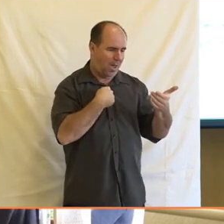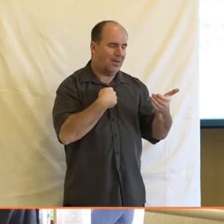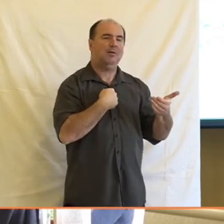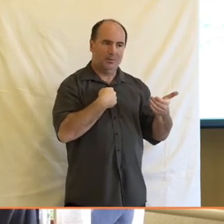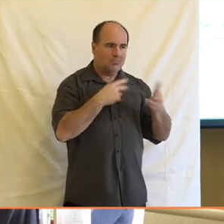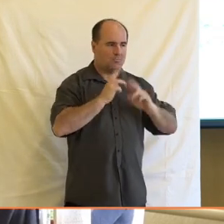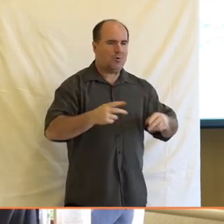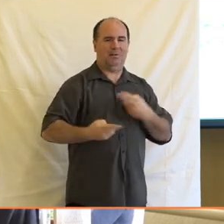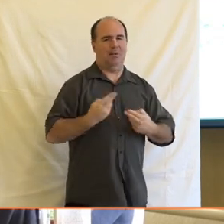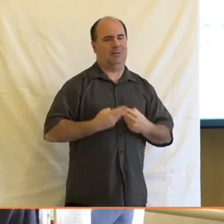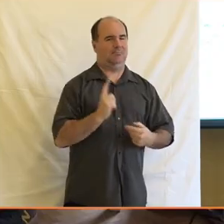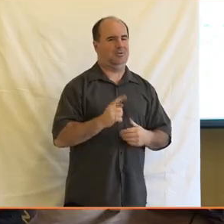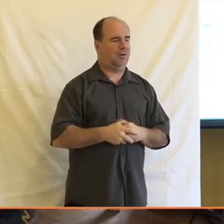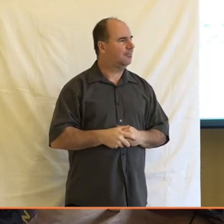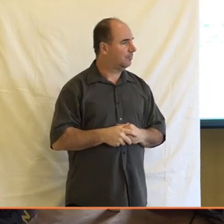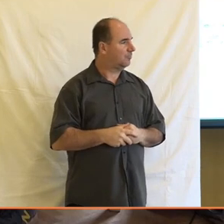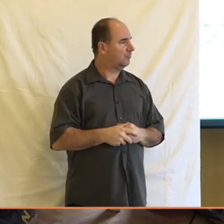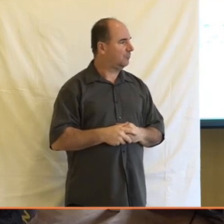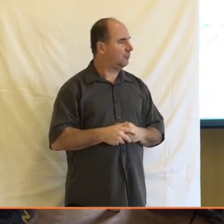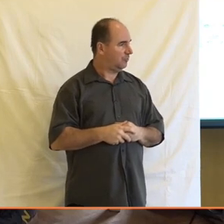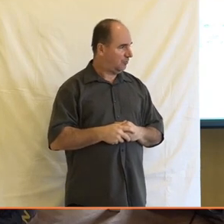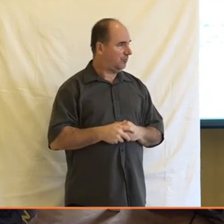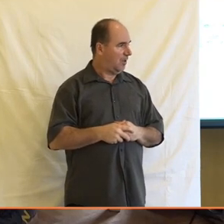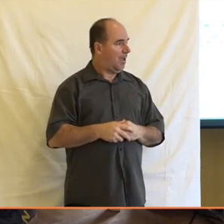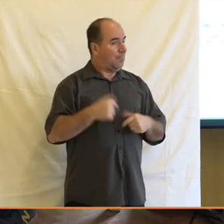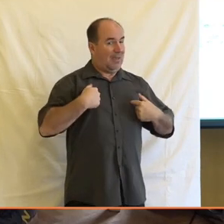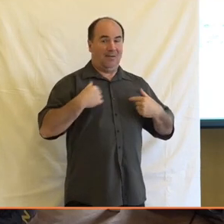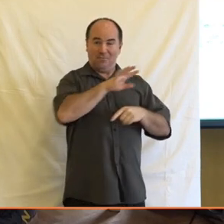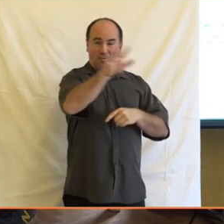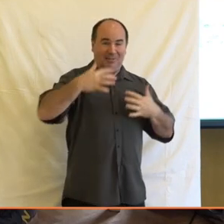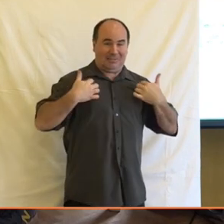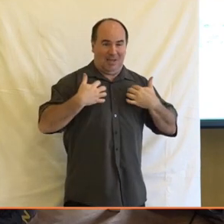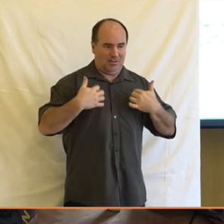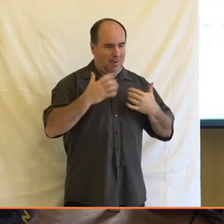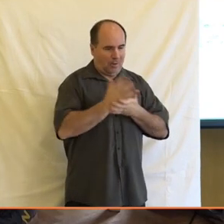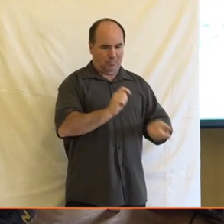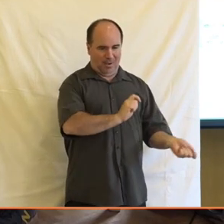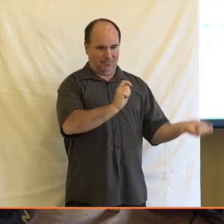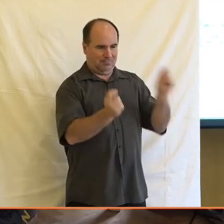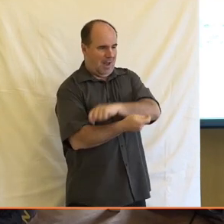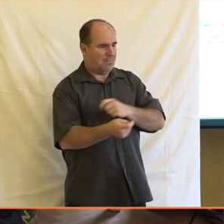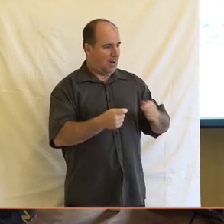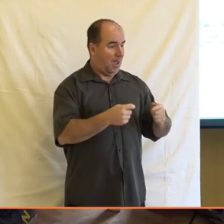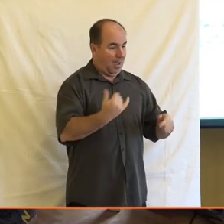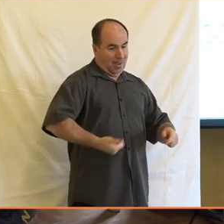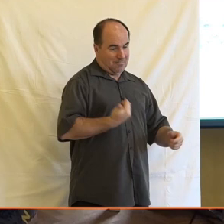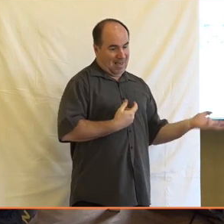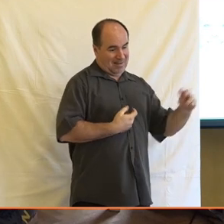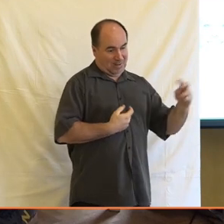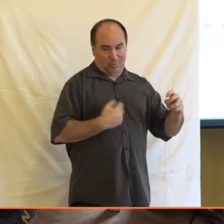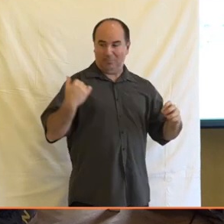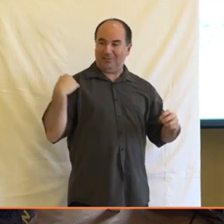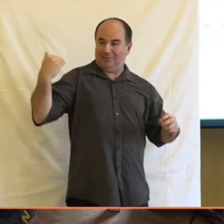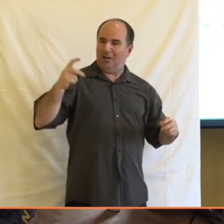dojde k nějaké generační vyměni v těch médiích a tím se ten problém vyřeší. Ale my vidíme, že tomu tak není. To znamená, že opravdu je potřeba se